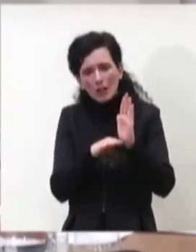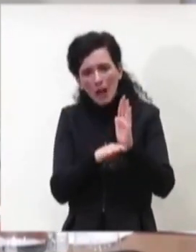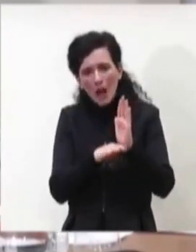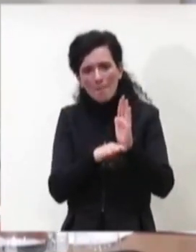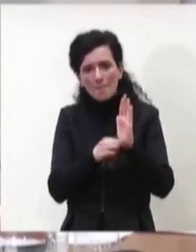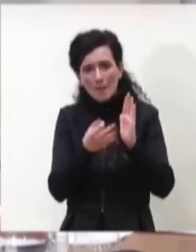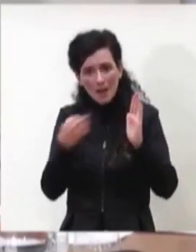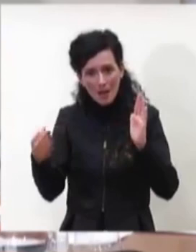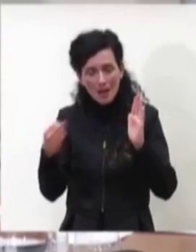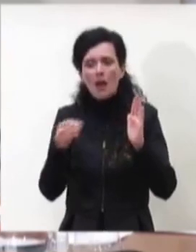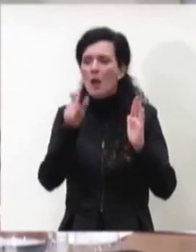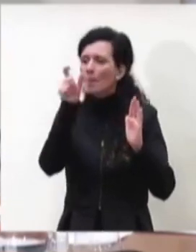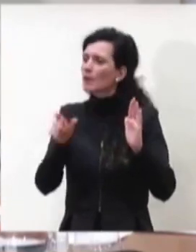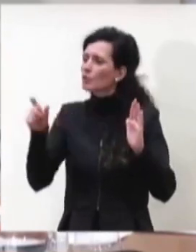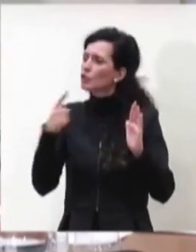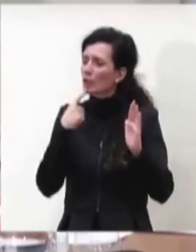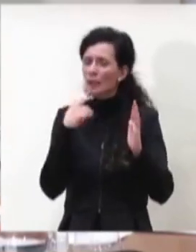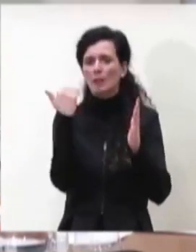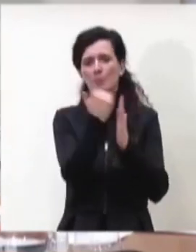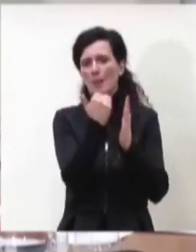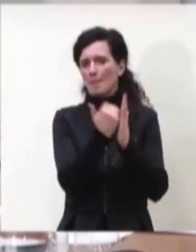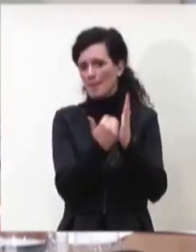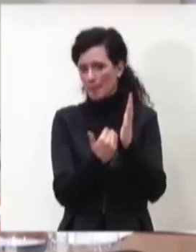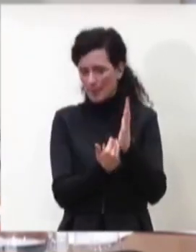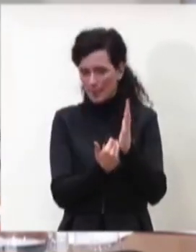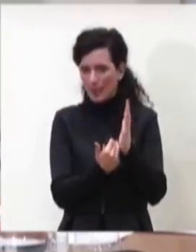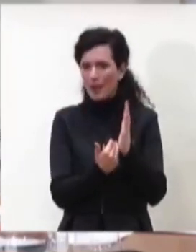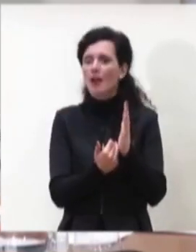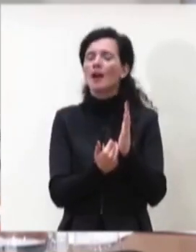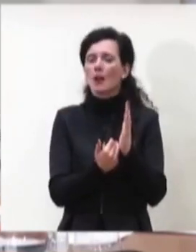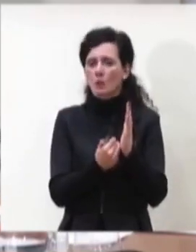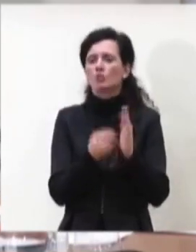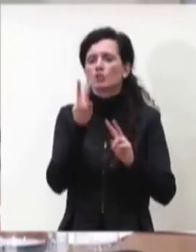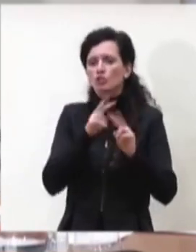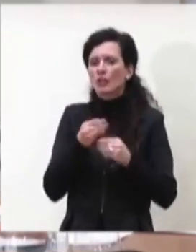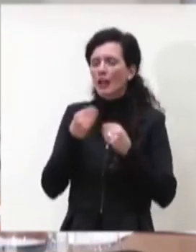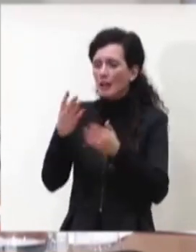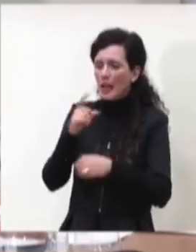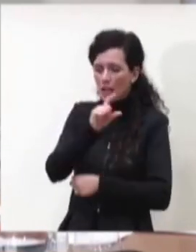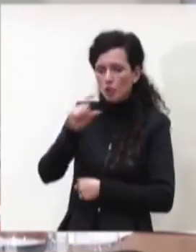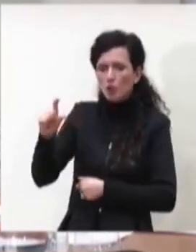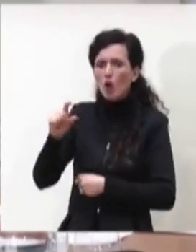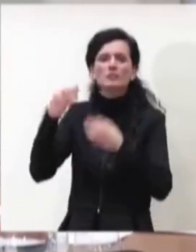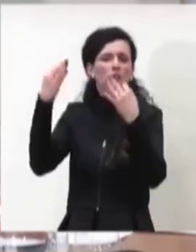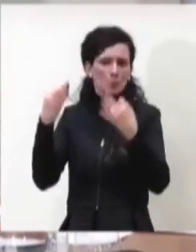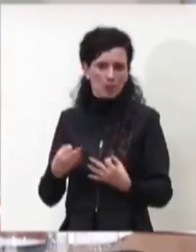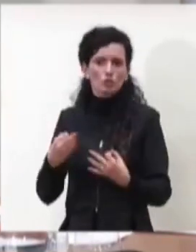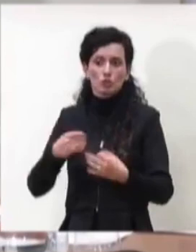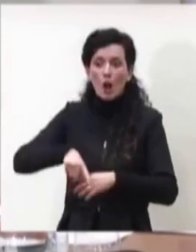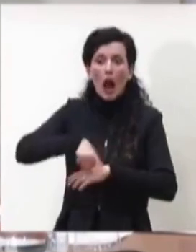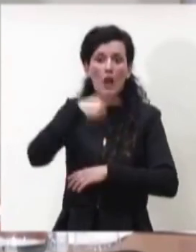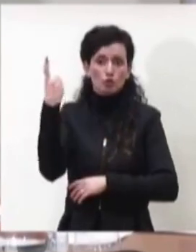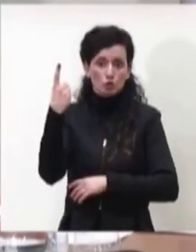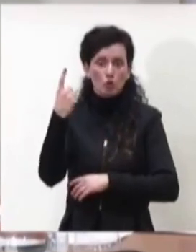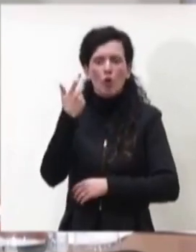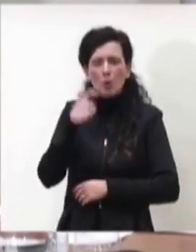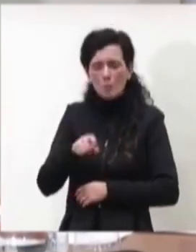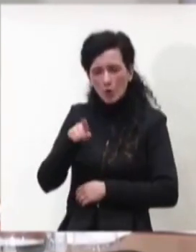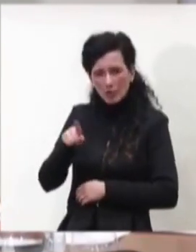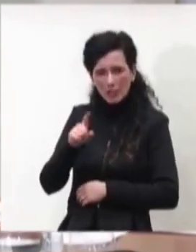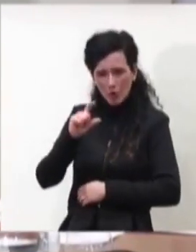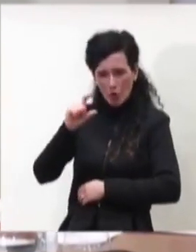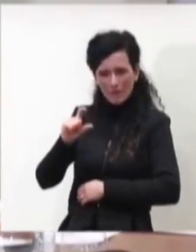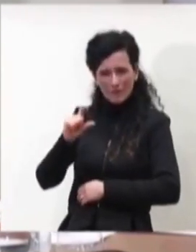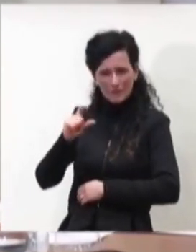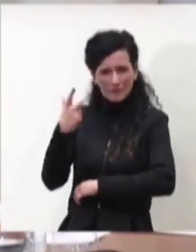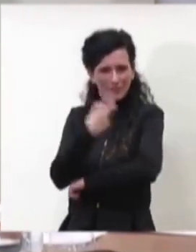persone che si devono vaccinare dato il numero di dosi disponibili in quel giorno anche perché sono vaccini che come sapete non essendo monodose